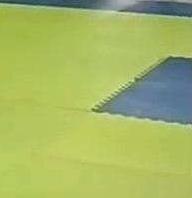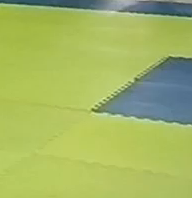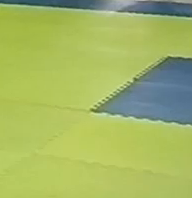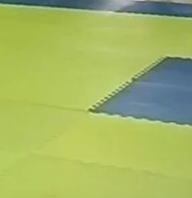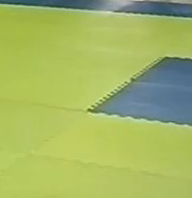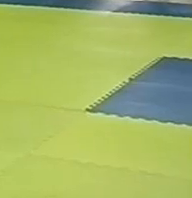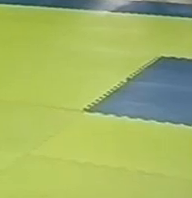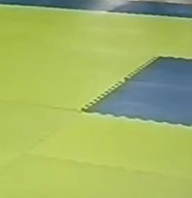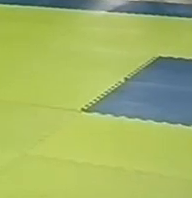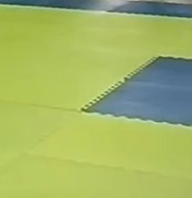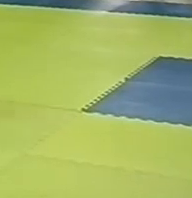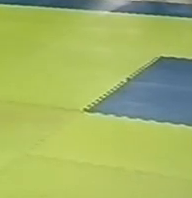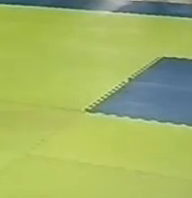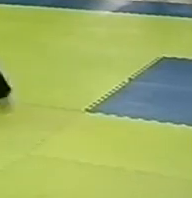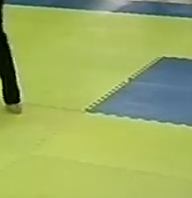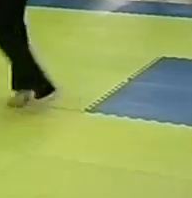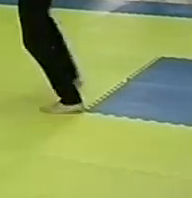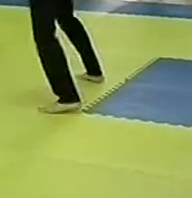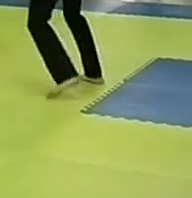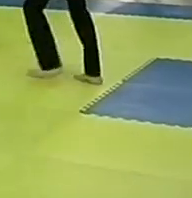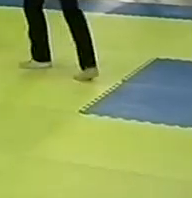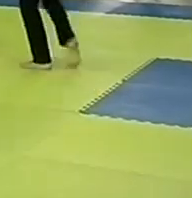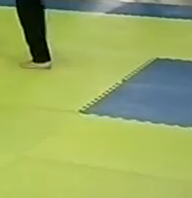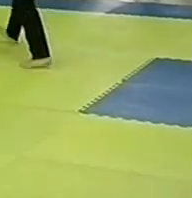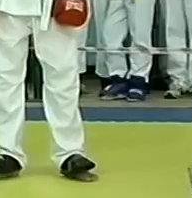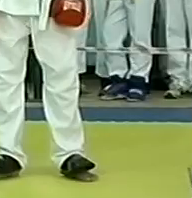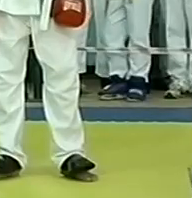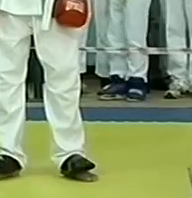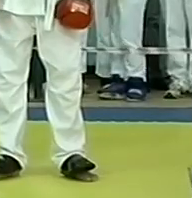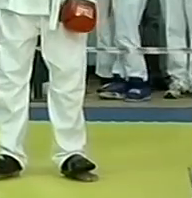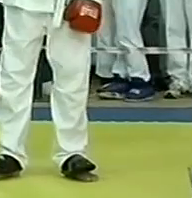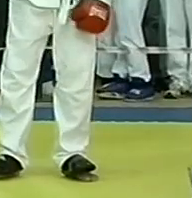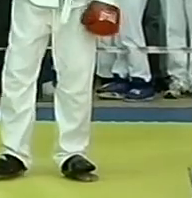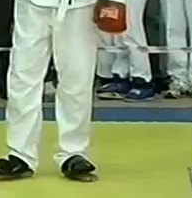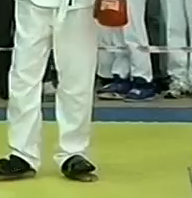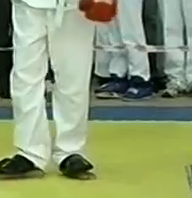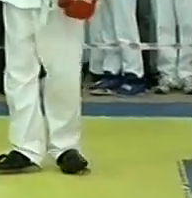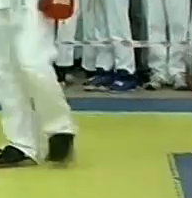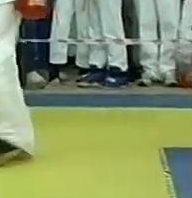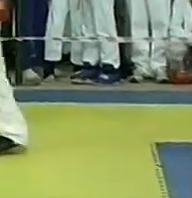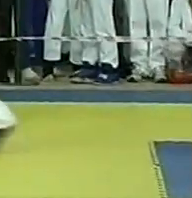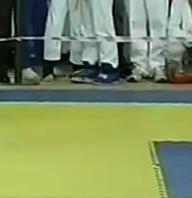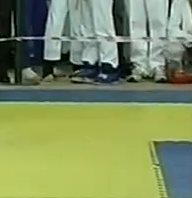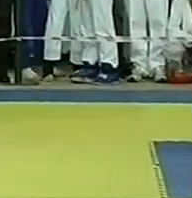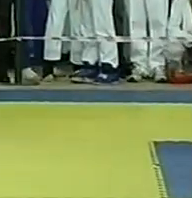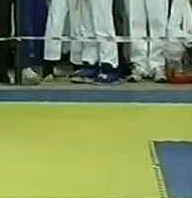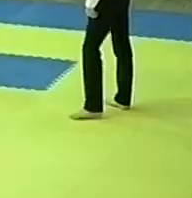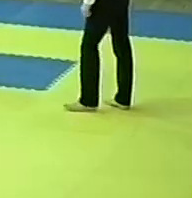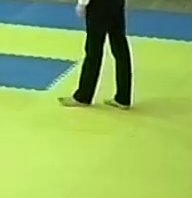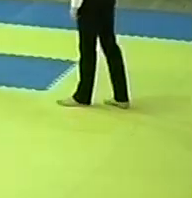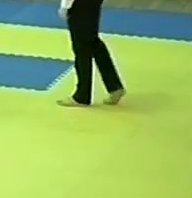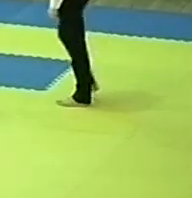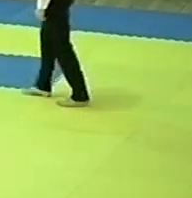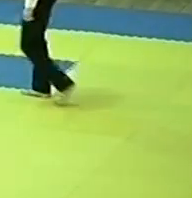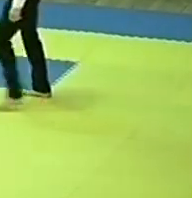кіровоградця Сергія Будуна і Олексія Кравченка та Івана Омельяненка з Олександрії. Ці спортсмени складуть кістяк збірної області, яка